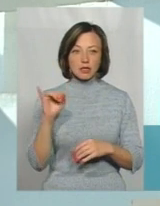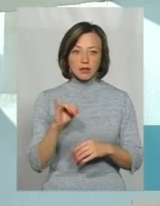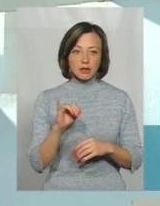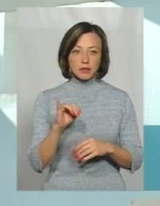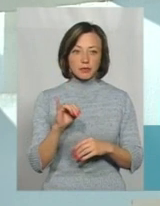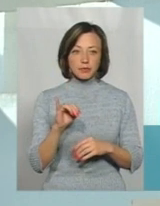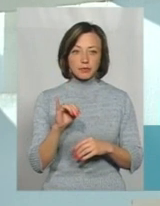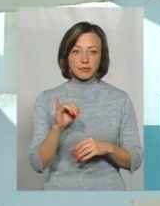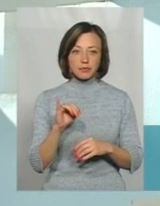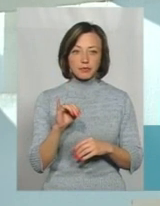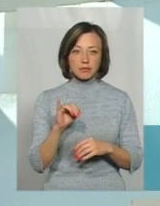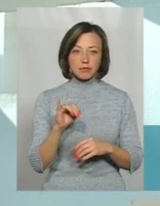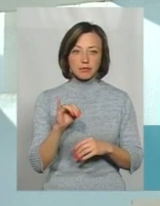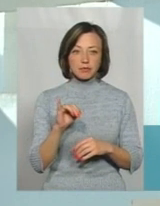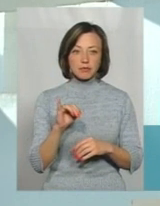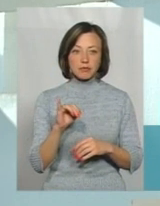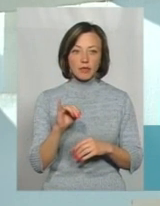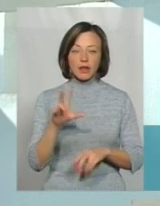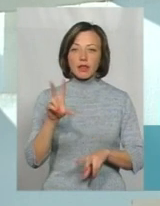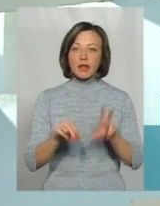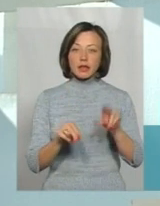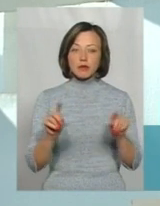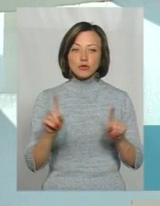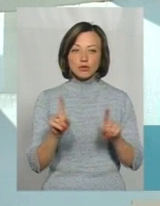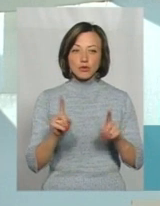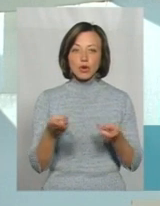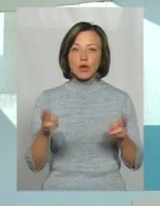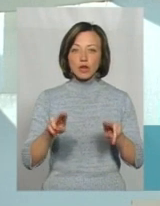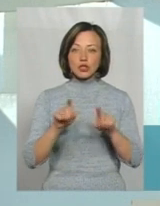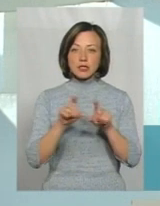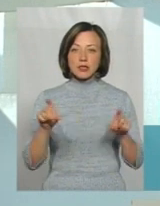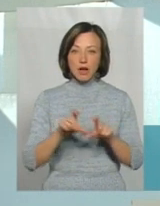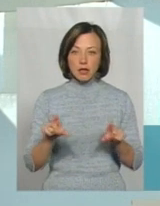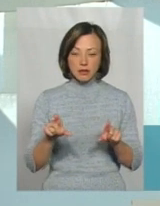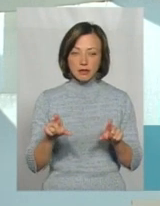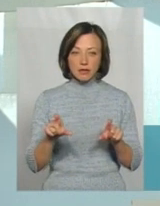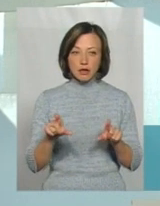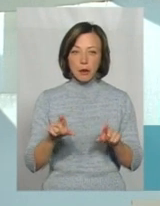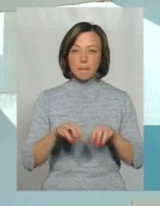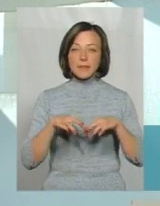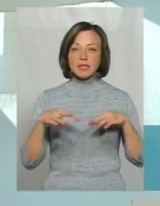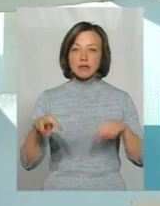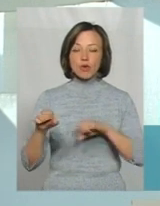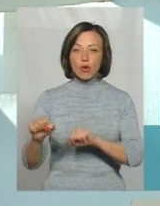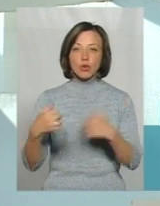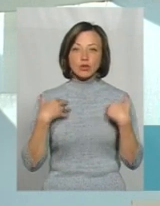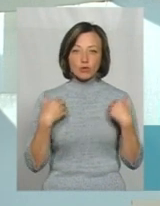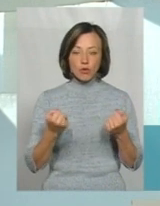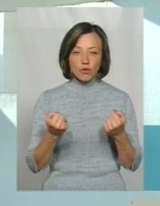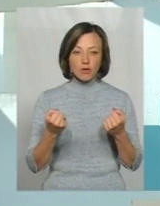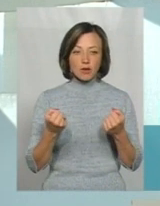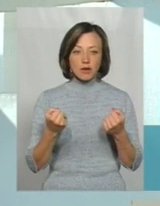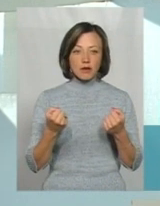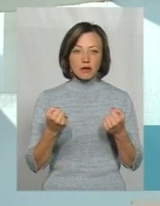надіємося, що решта закладів, тому що Міністерство охорони здоров'я, вони дали,